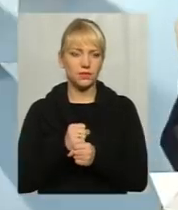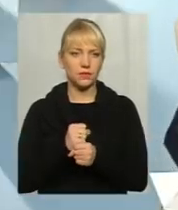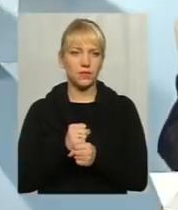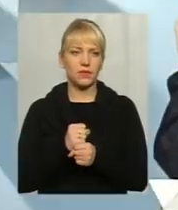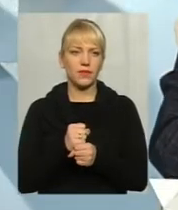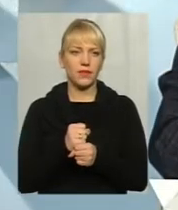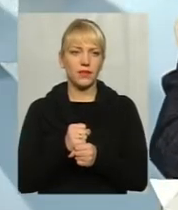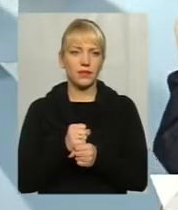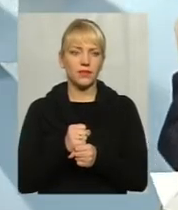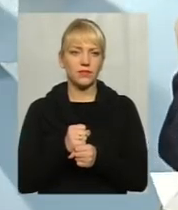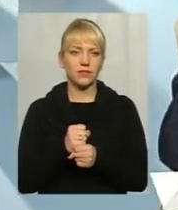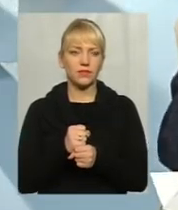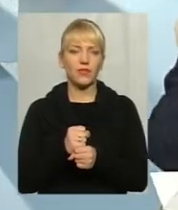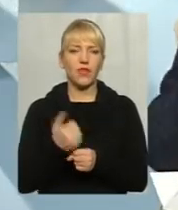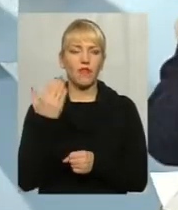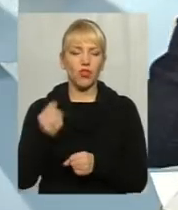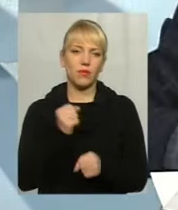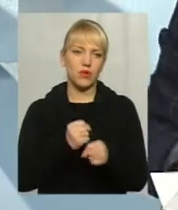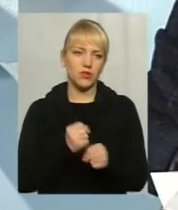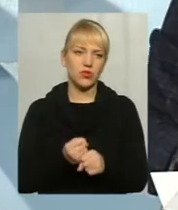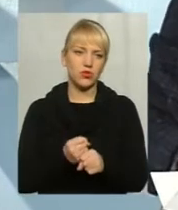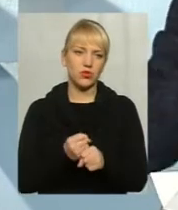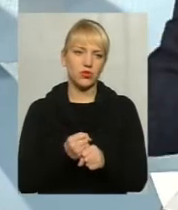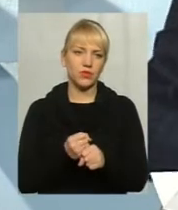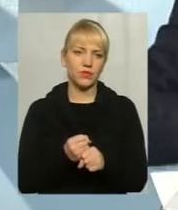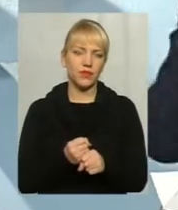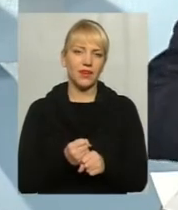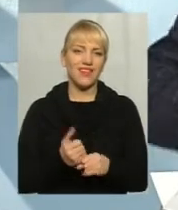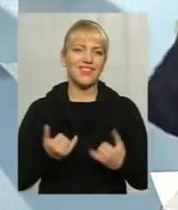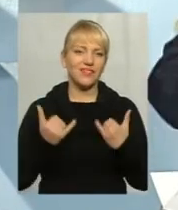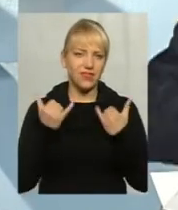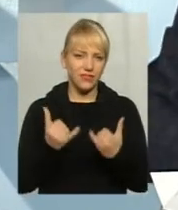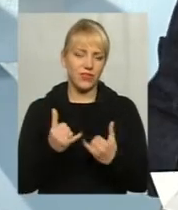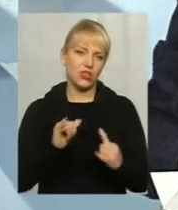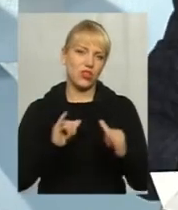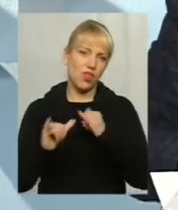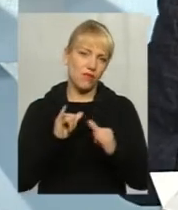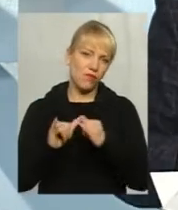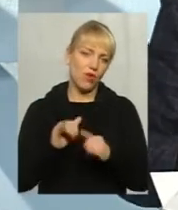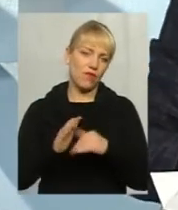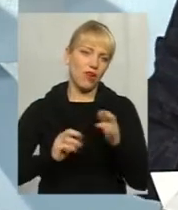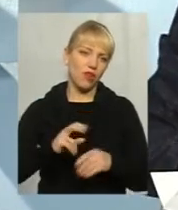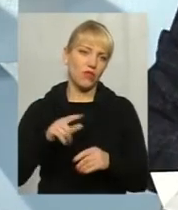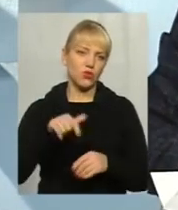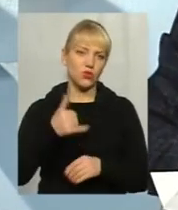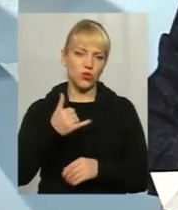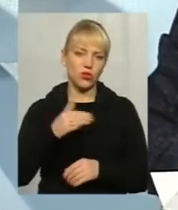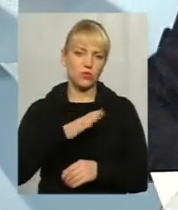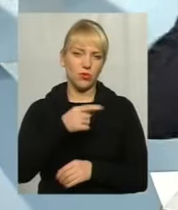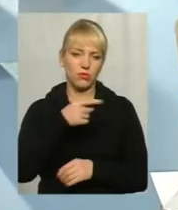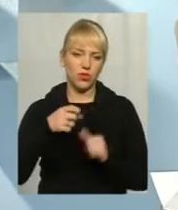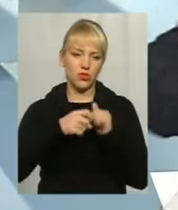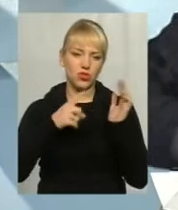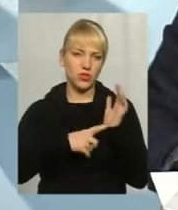услов'ях, по-крайськи сказати, вони працюють дуже відшливо, чимно і фахово. Сьогодні був мінус 16, мінус 18